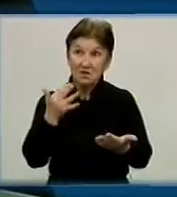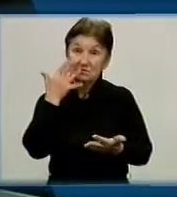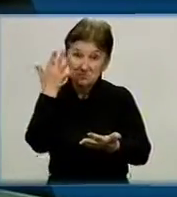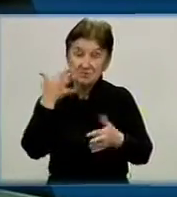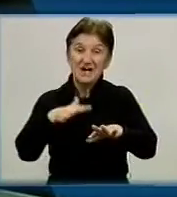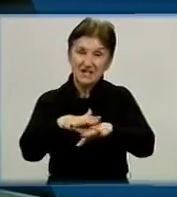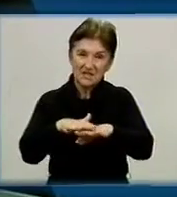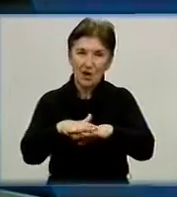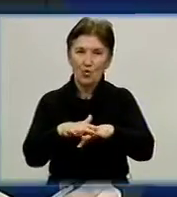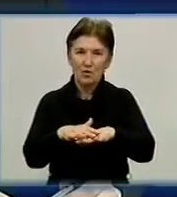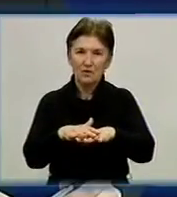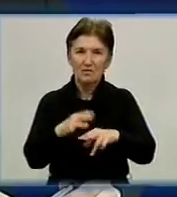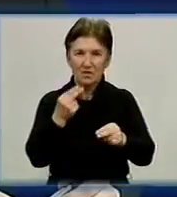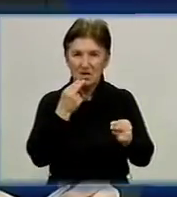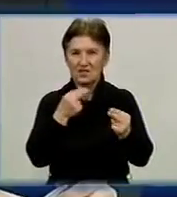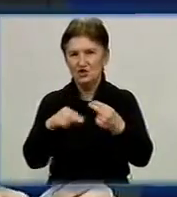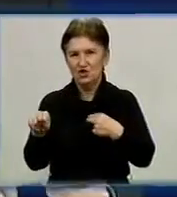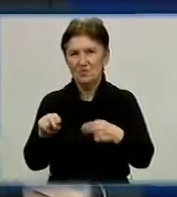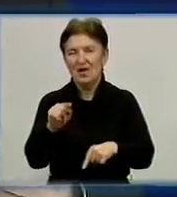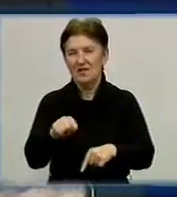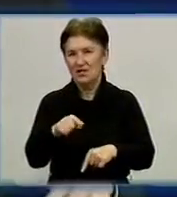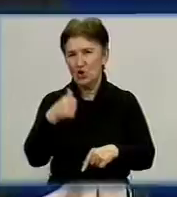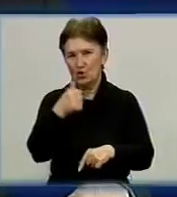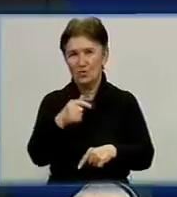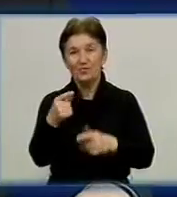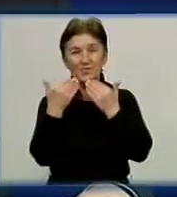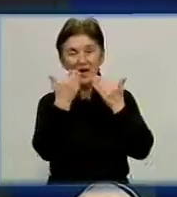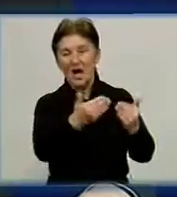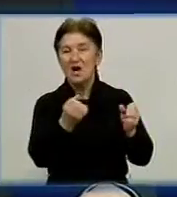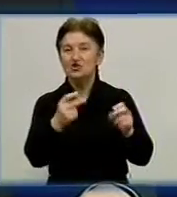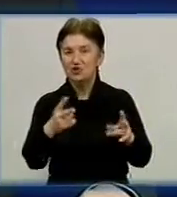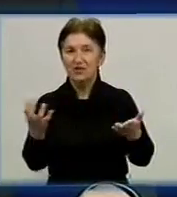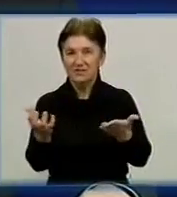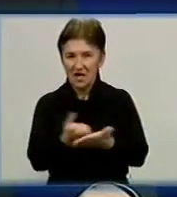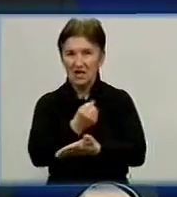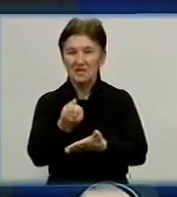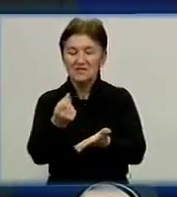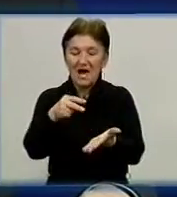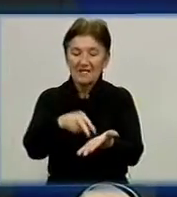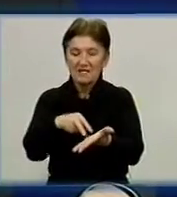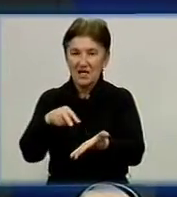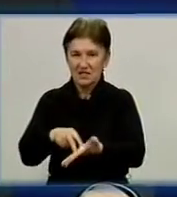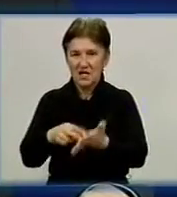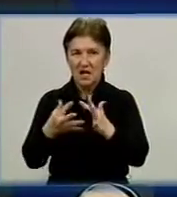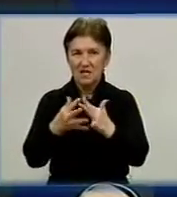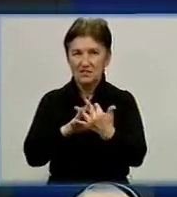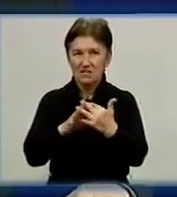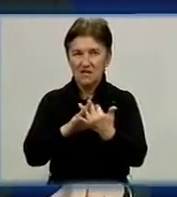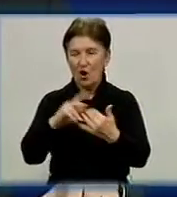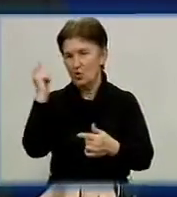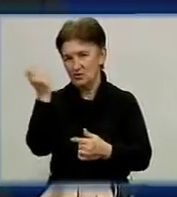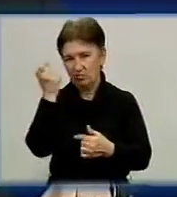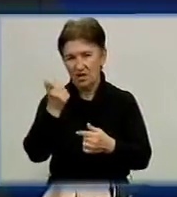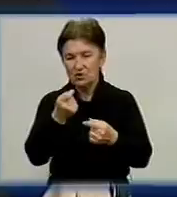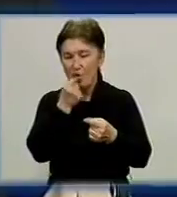значний ужинок до цього року. Чи вдається в області отримувати ціни на сільськогосподарську продукцію?